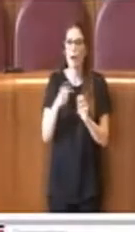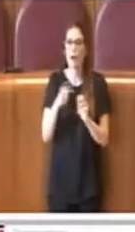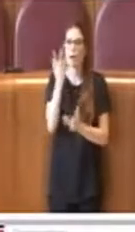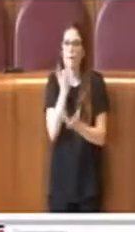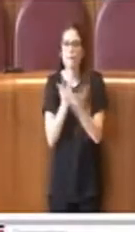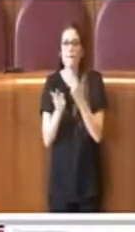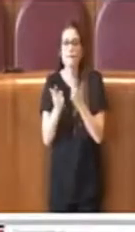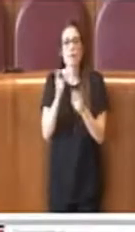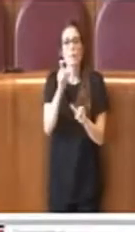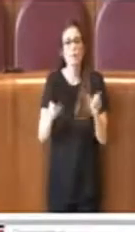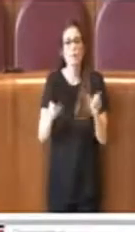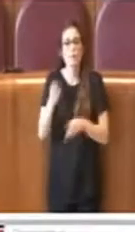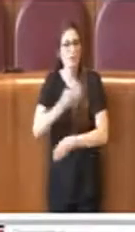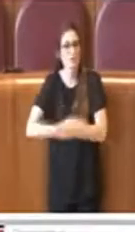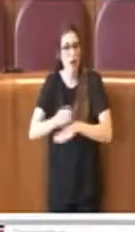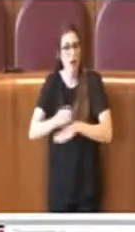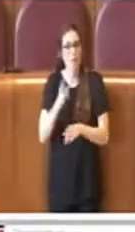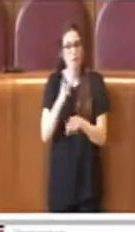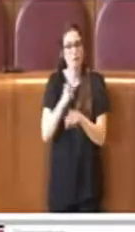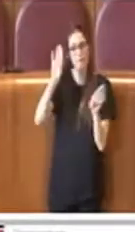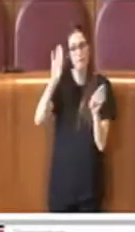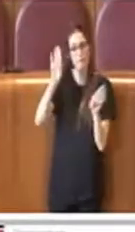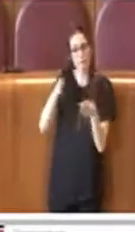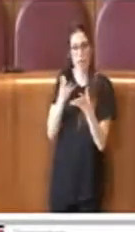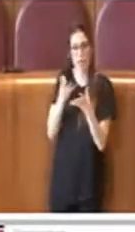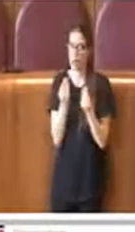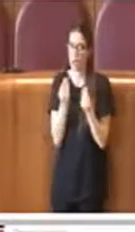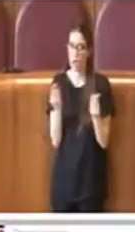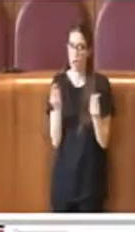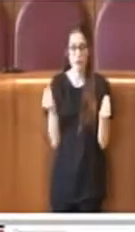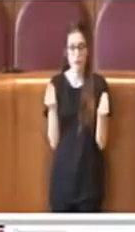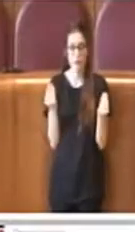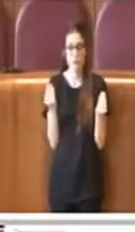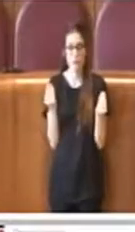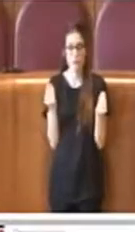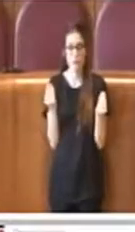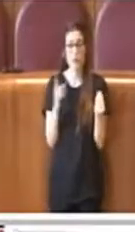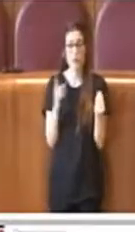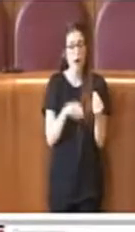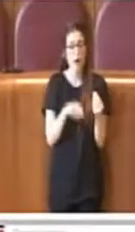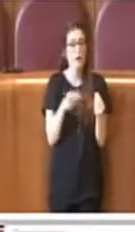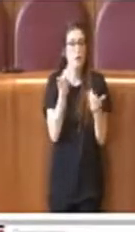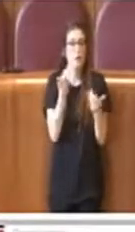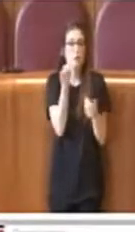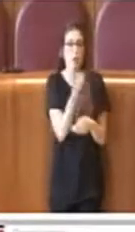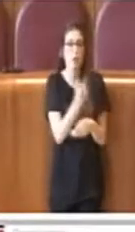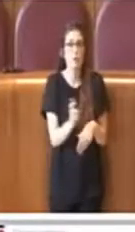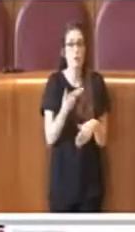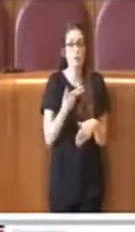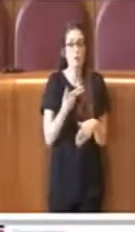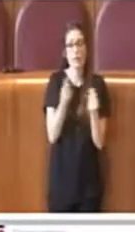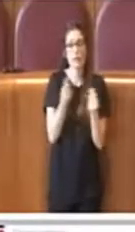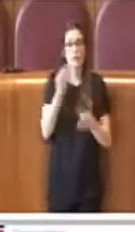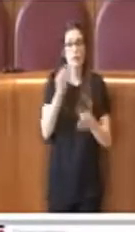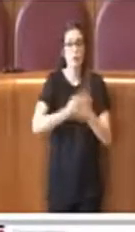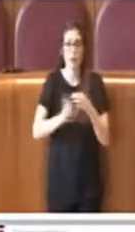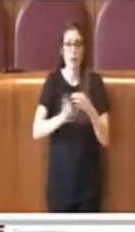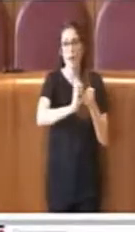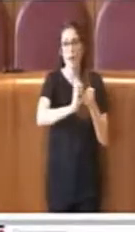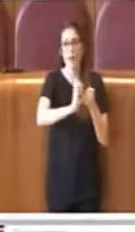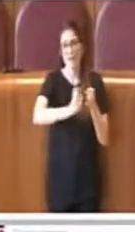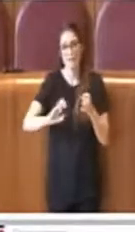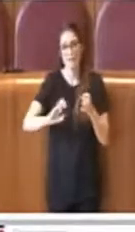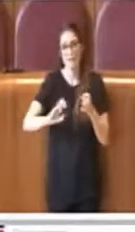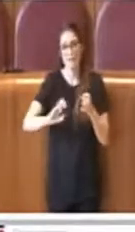persone con disabilità di cui tenere conto sono tanti, anche in considerazione del fatto che esistono numerosi tipi di disabilità spesso